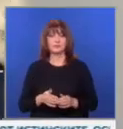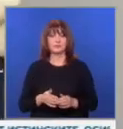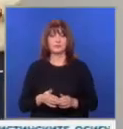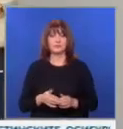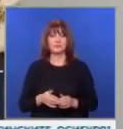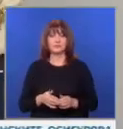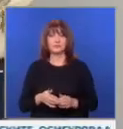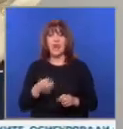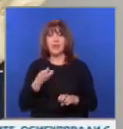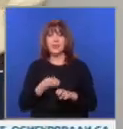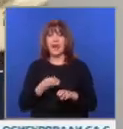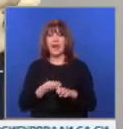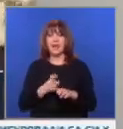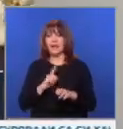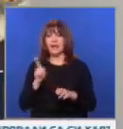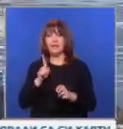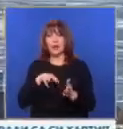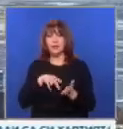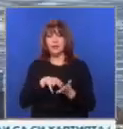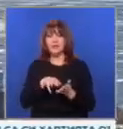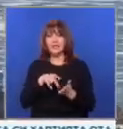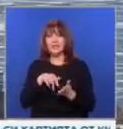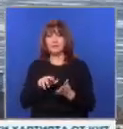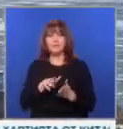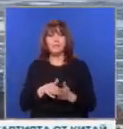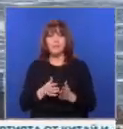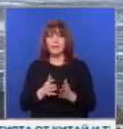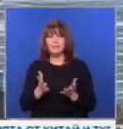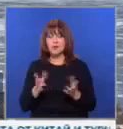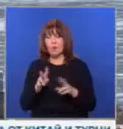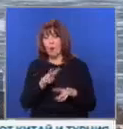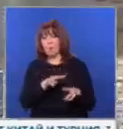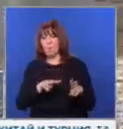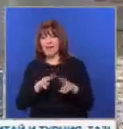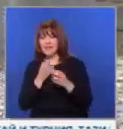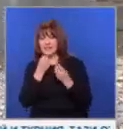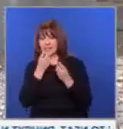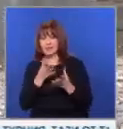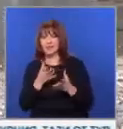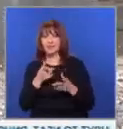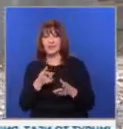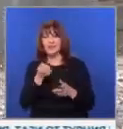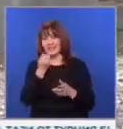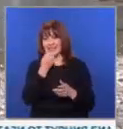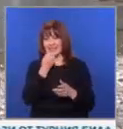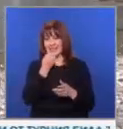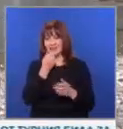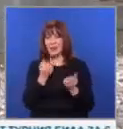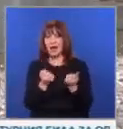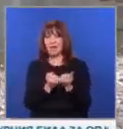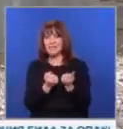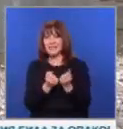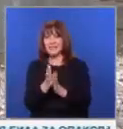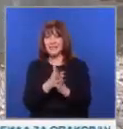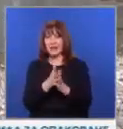И на лекарбурея се нудам, сама. След толкова много прегледи, които се случиха в пустец, местните се